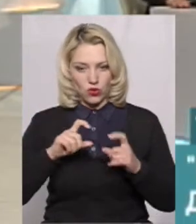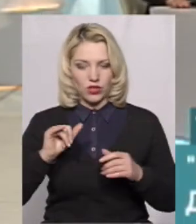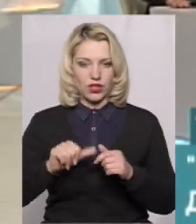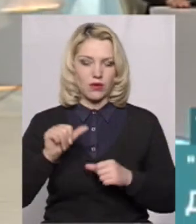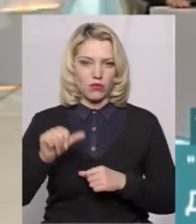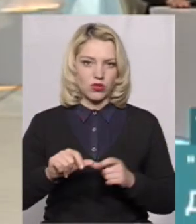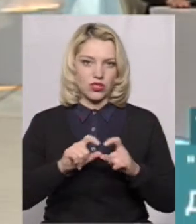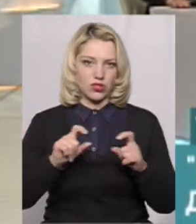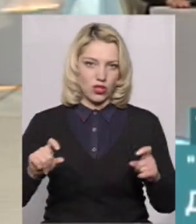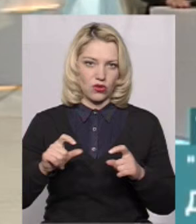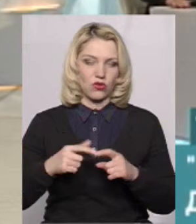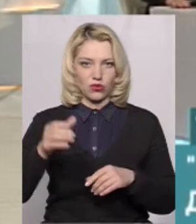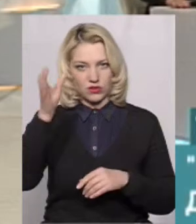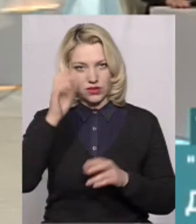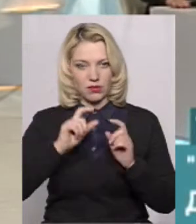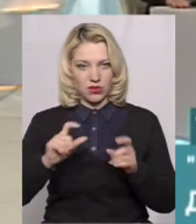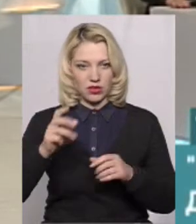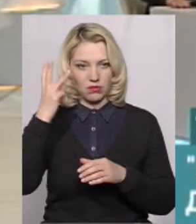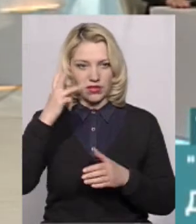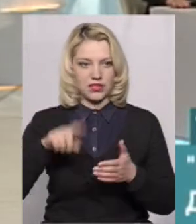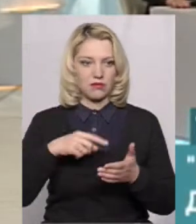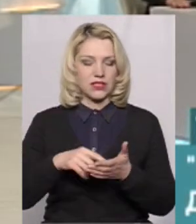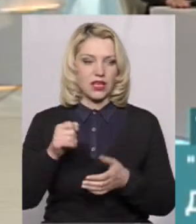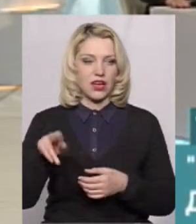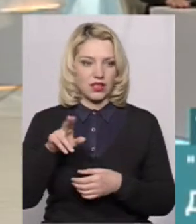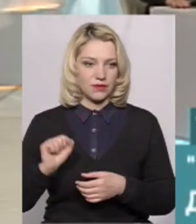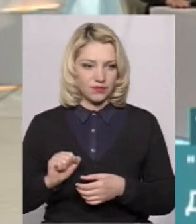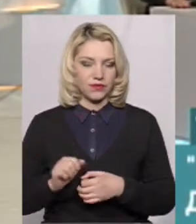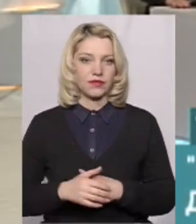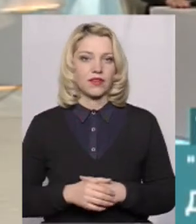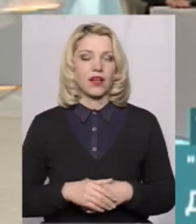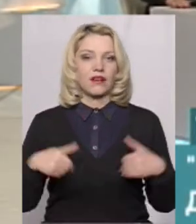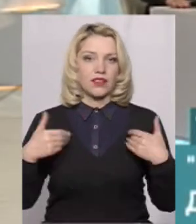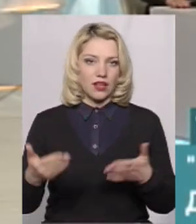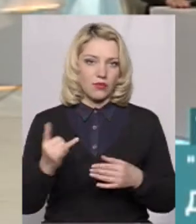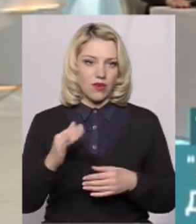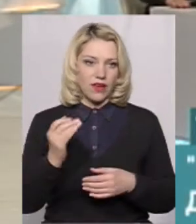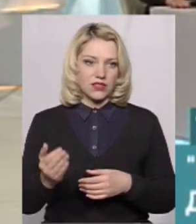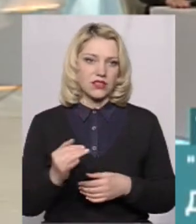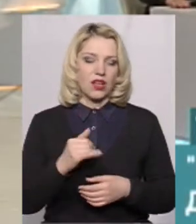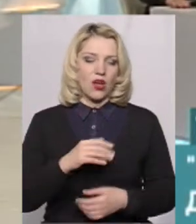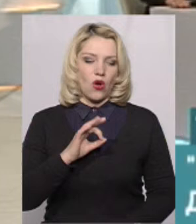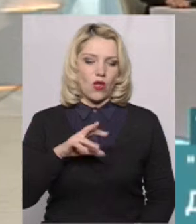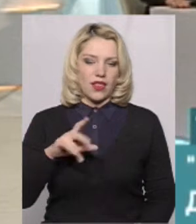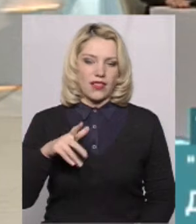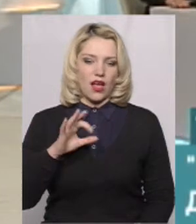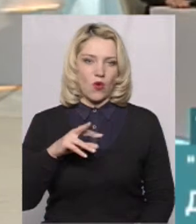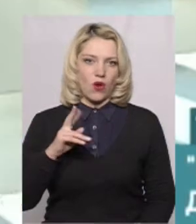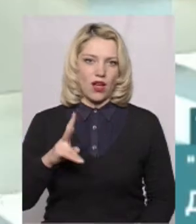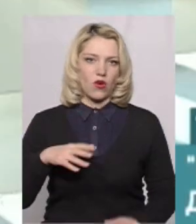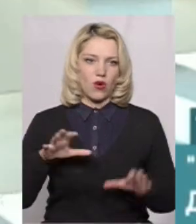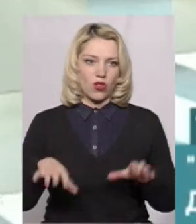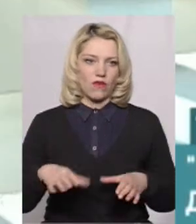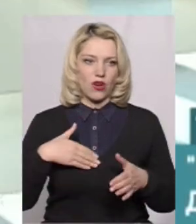Департаменту освіти і науки Хмельницької міської ради. Вітаю вас. Доброго дня. І Олена Голяк, голова громадської